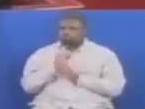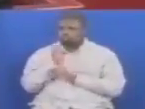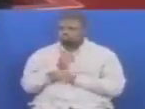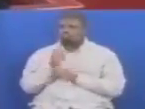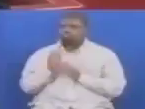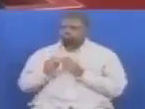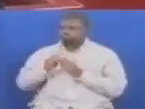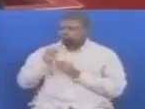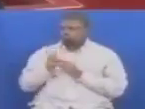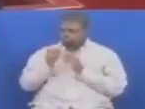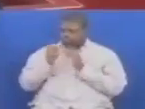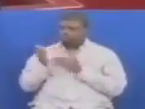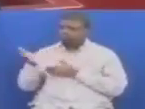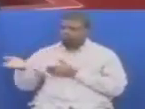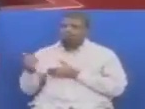Kama Ifatario